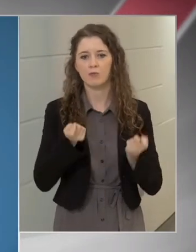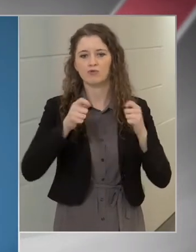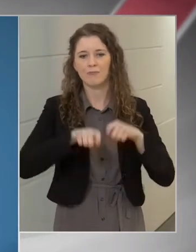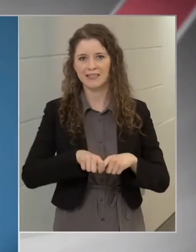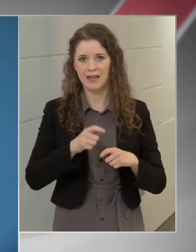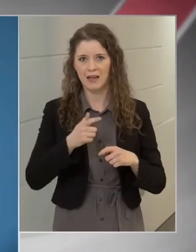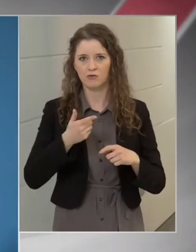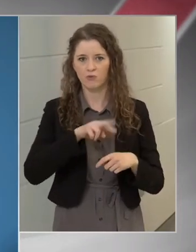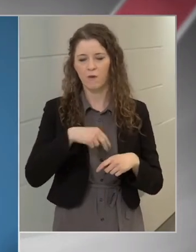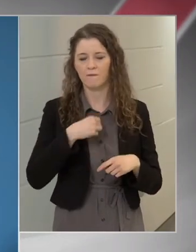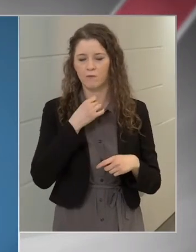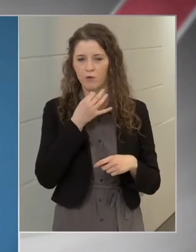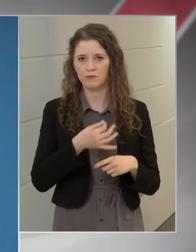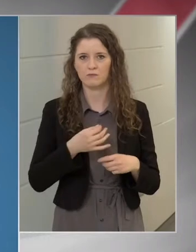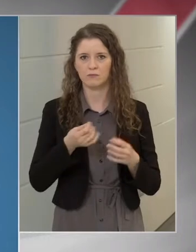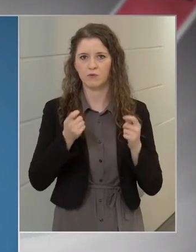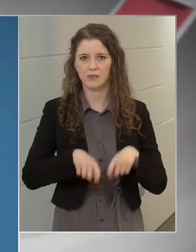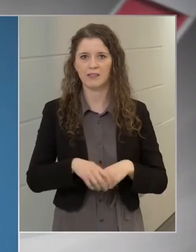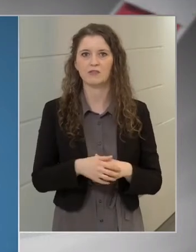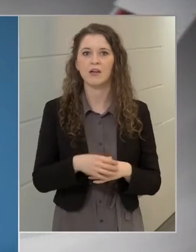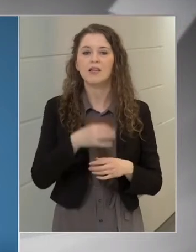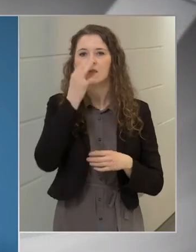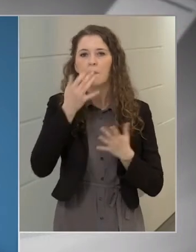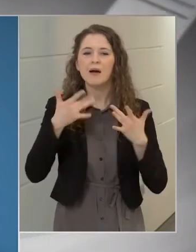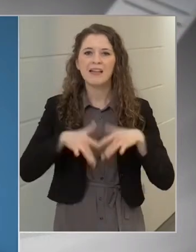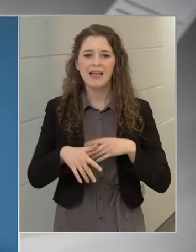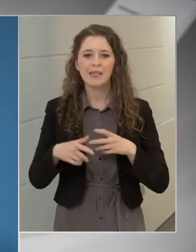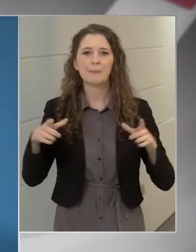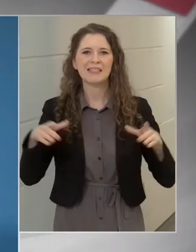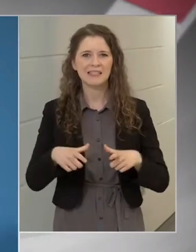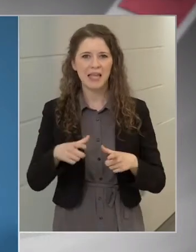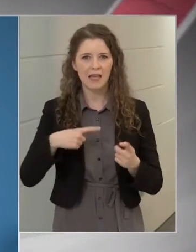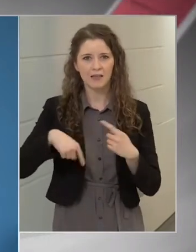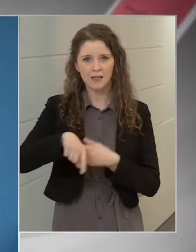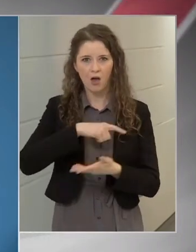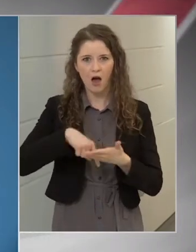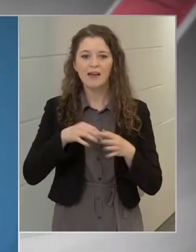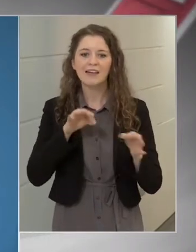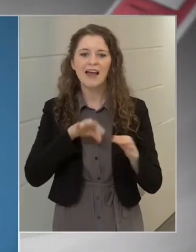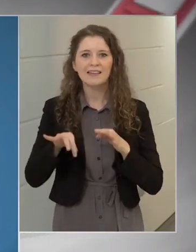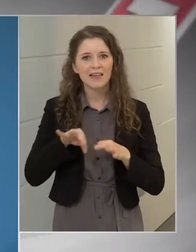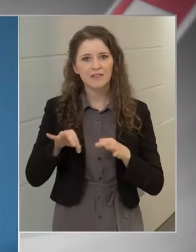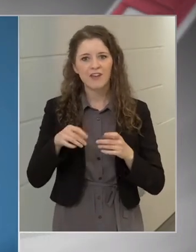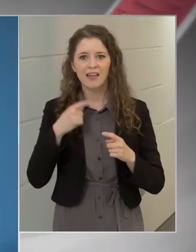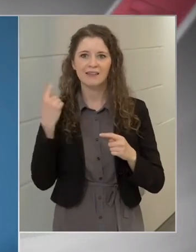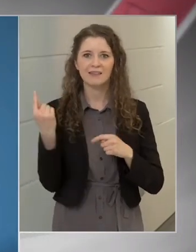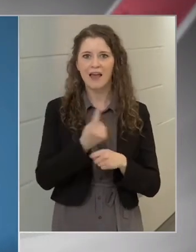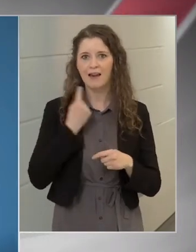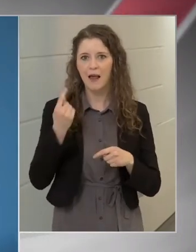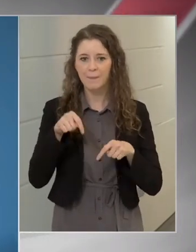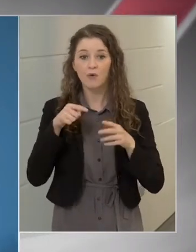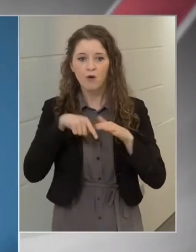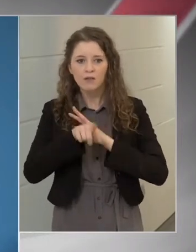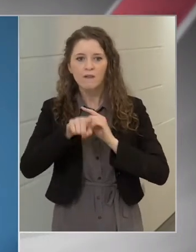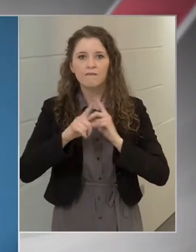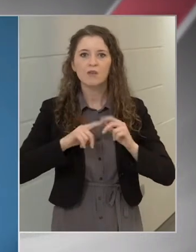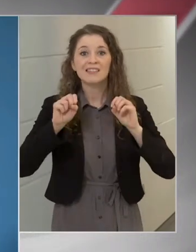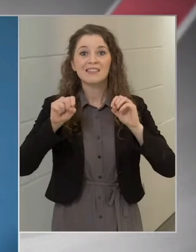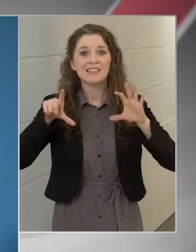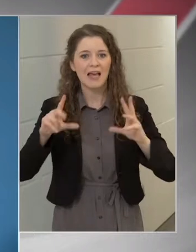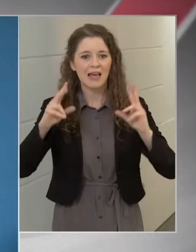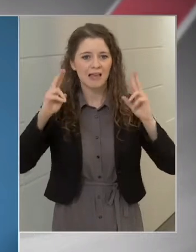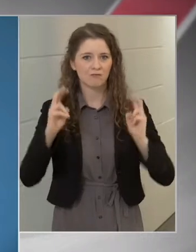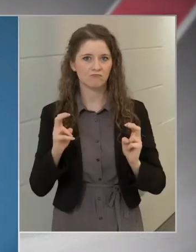Szombaton az egyik szombathelyi pizzériában, annak is a rendezvény tervében 17 fő tartózkodott a rendőri intézkedés során,